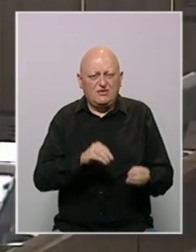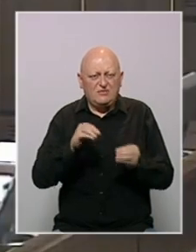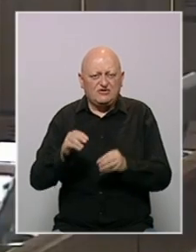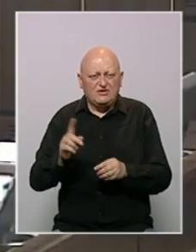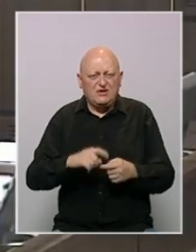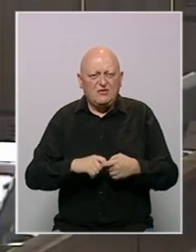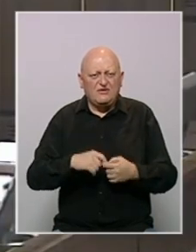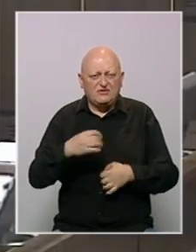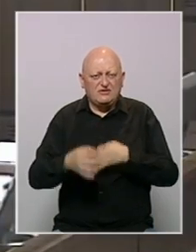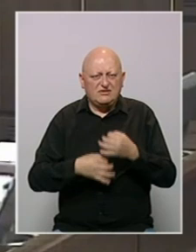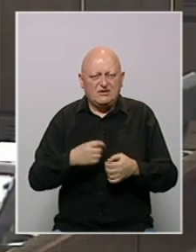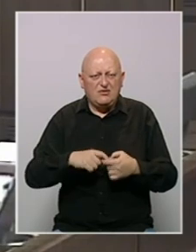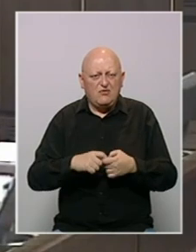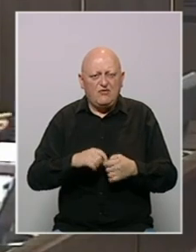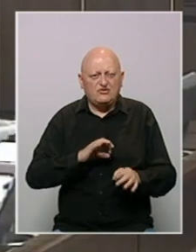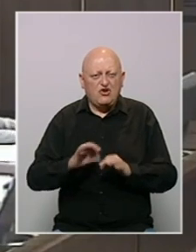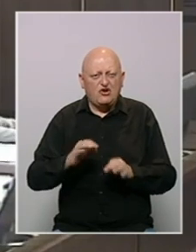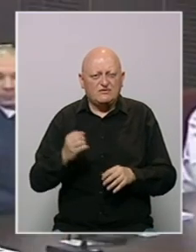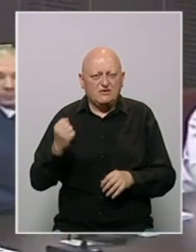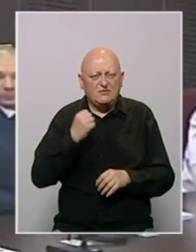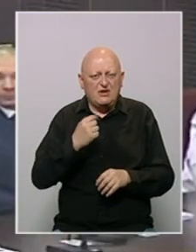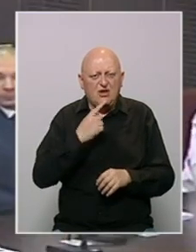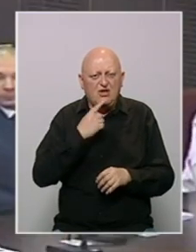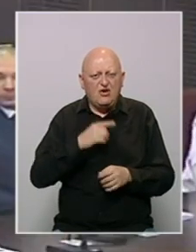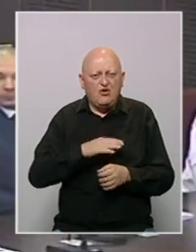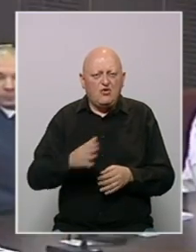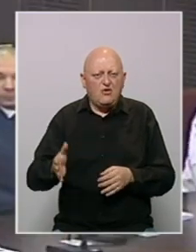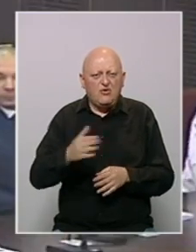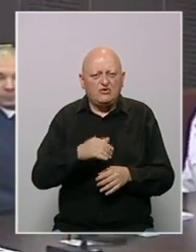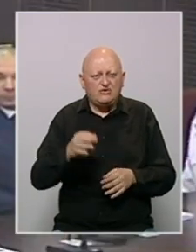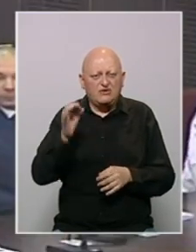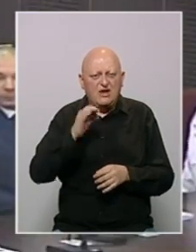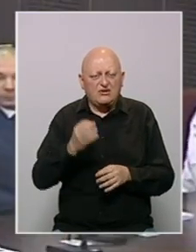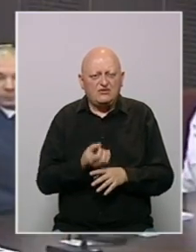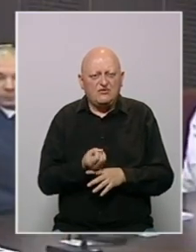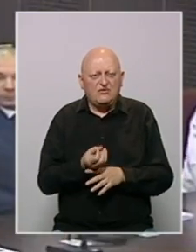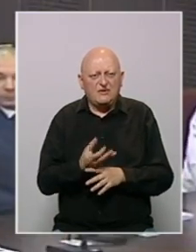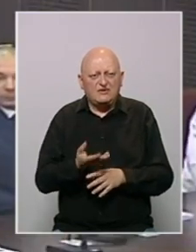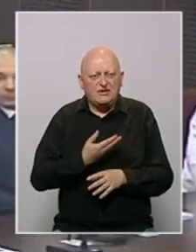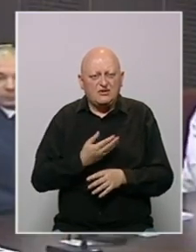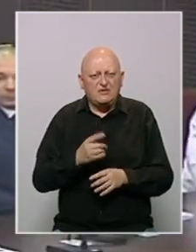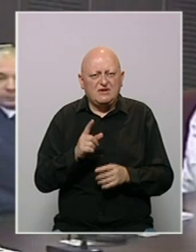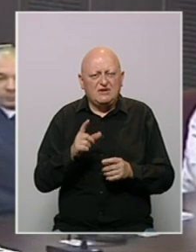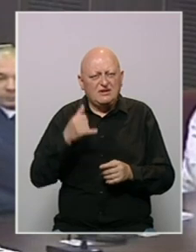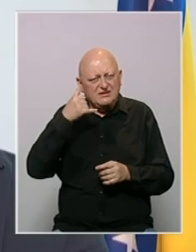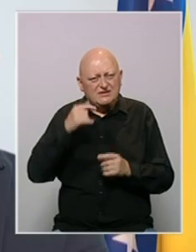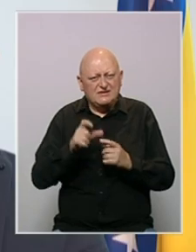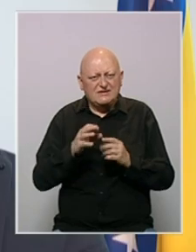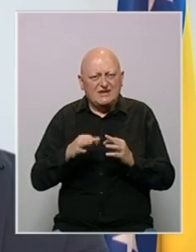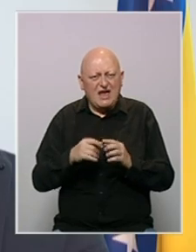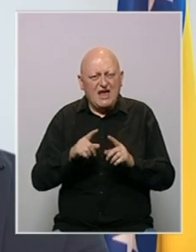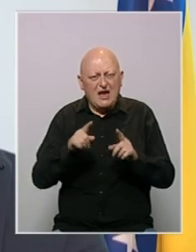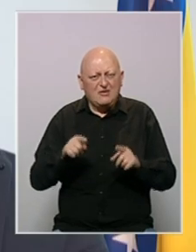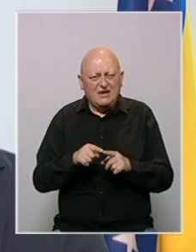premještanje nije povezano sa istragama u vezi organizovanog kriminala, koje su pokrenute na osnovu informacija dobijenih iz Sky